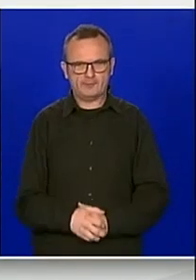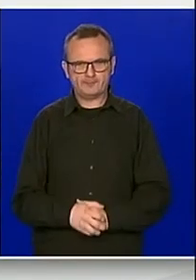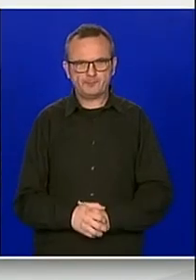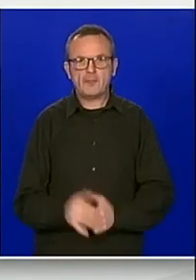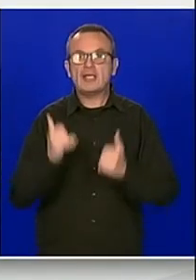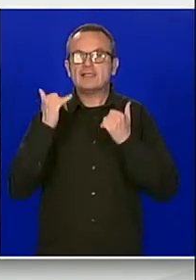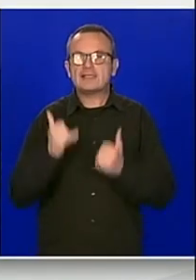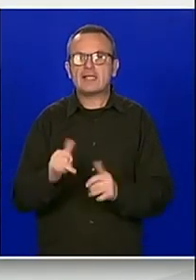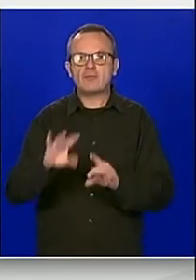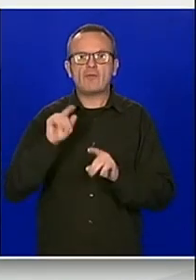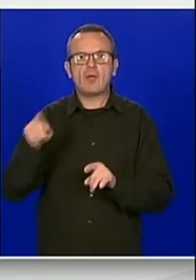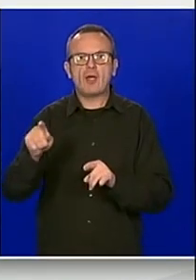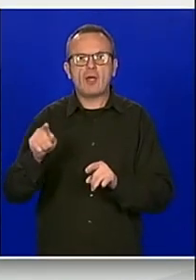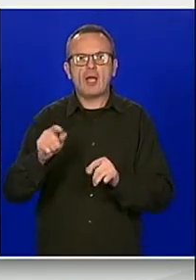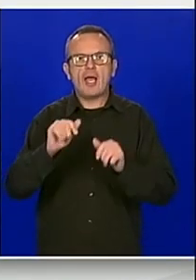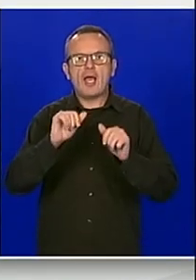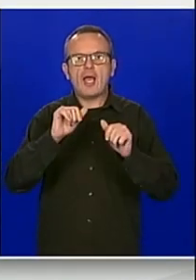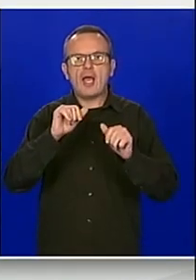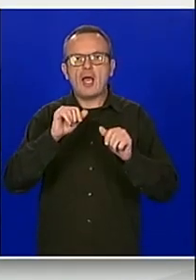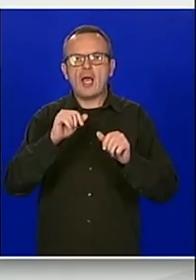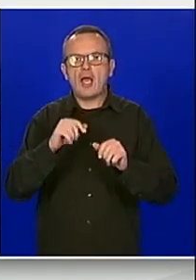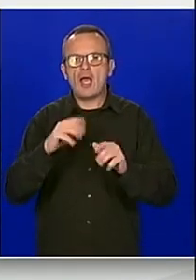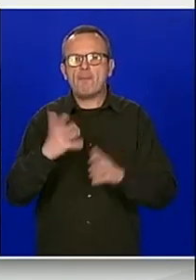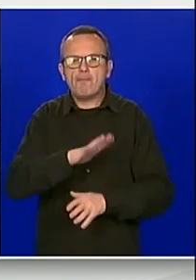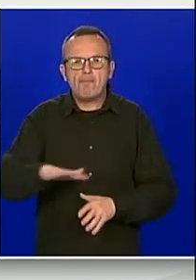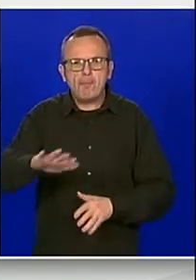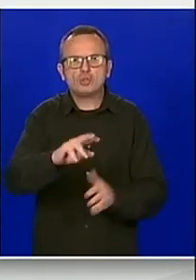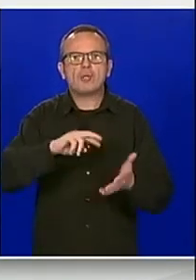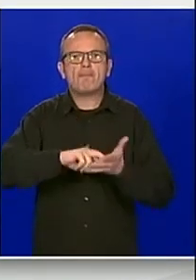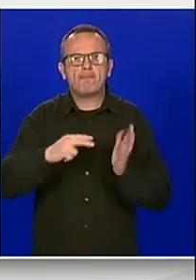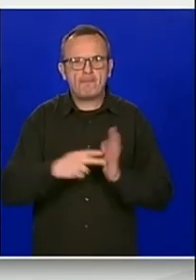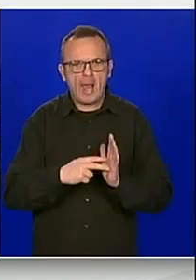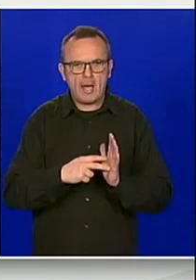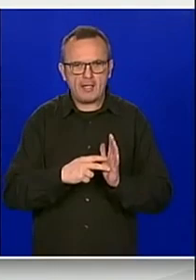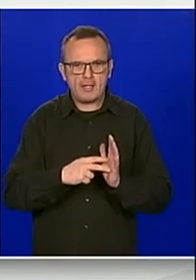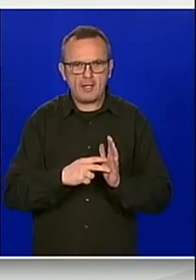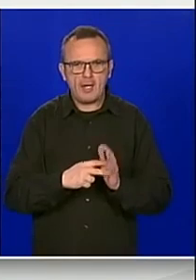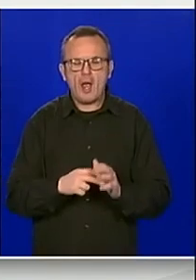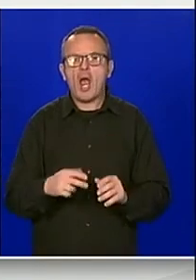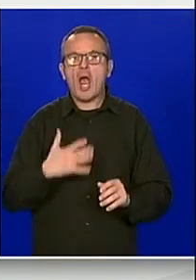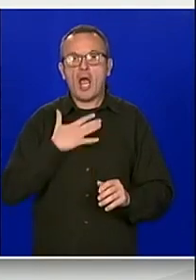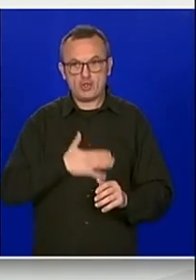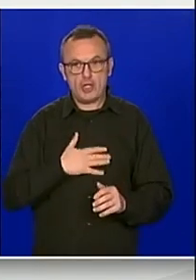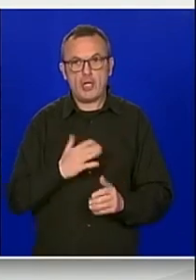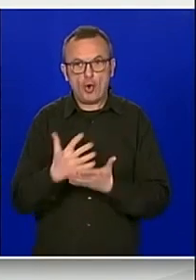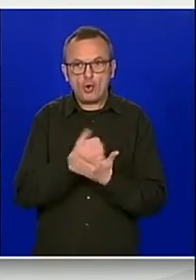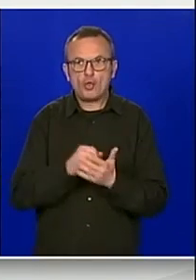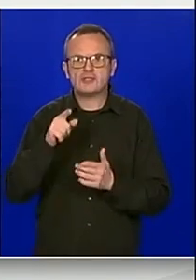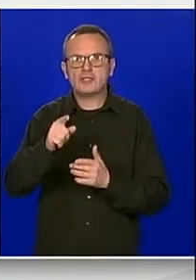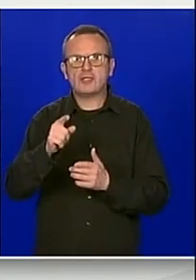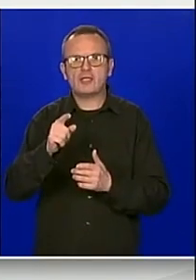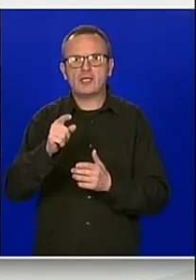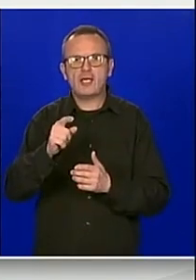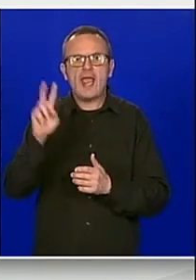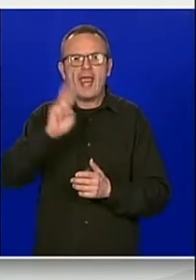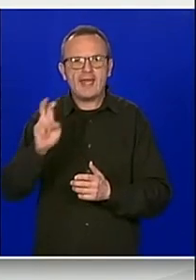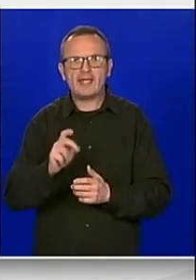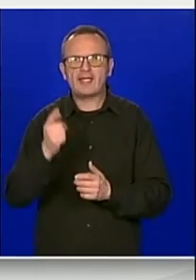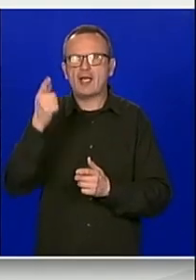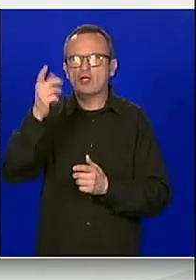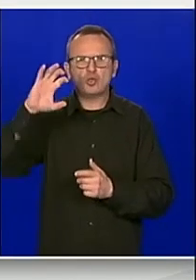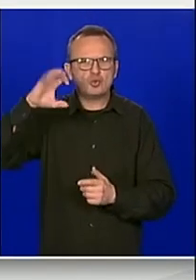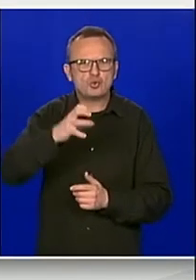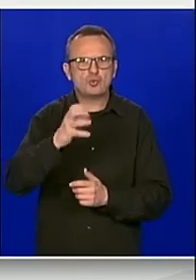suradnja stijelima nadleđim za prostorno planiranje. U cijelu razvoja i korištenja energije iz obnovljujih izvora energije, promiče se